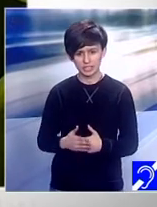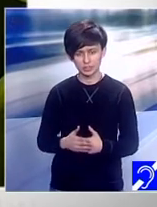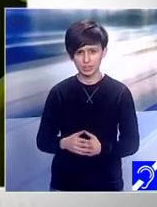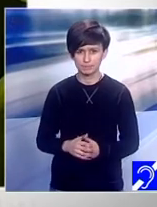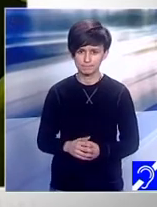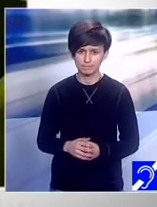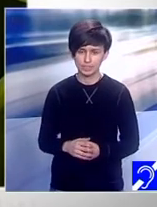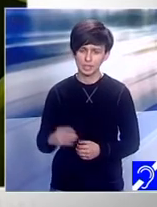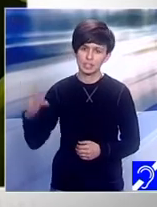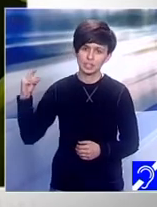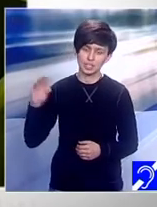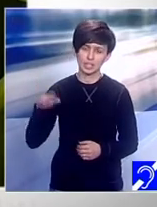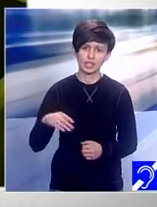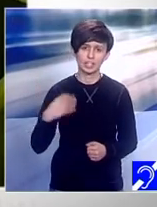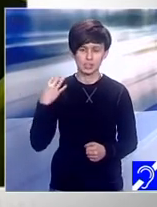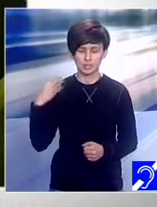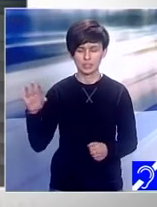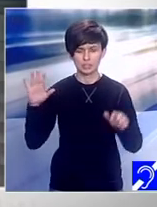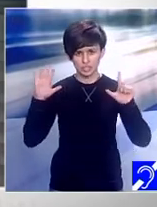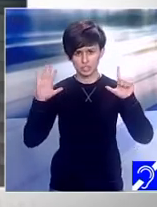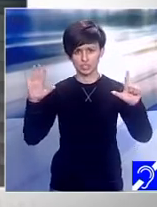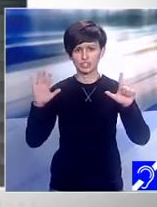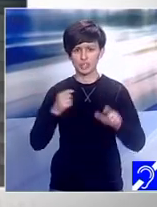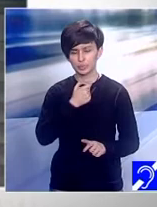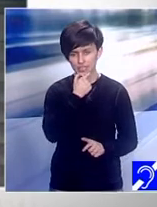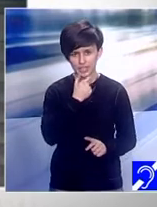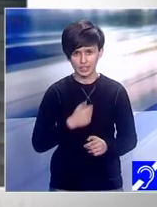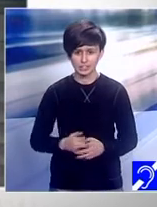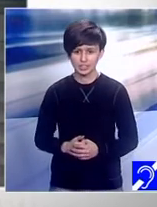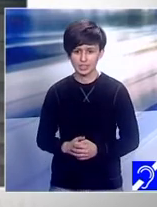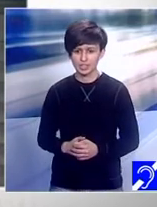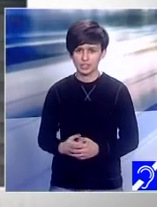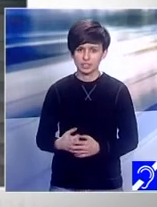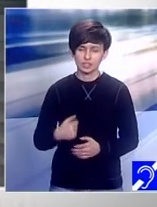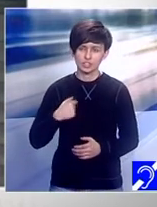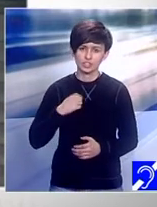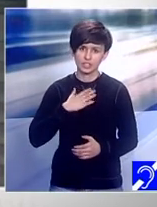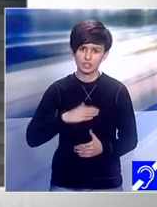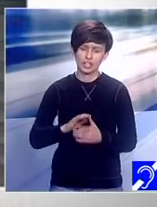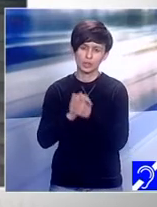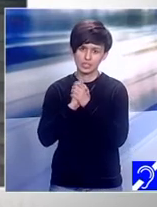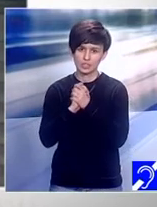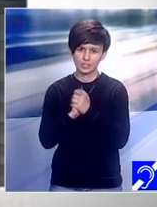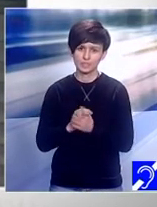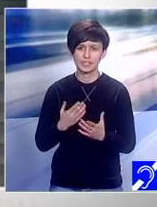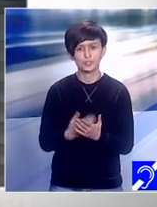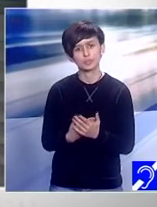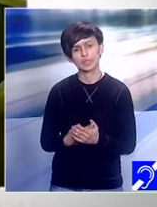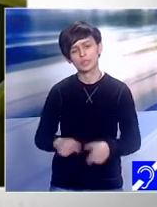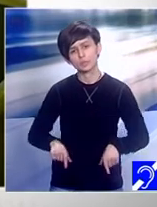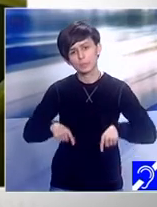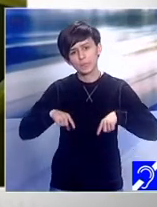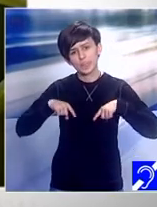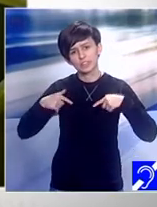47 de ani. Mulți înainte, Daniel. Și felicitări doamnă pentru o viață pe care i-ați